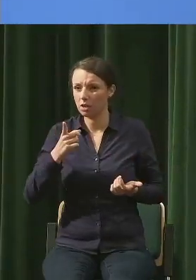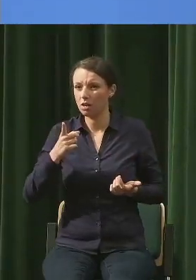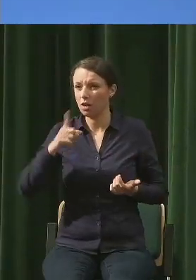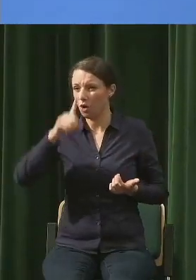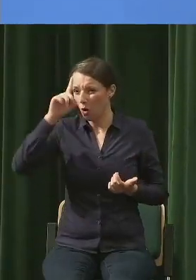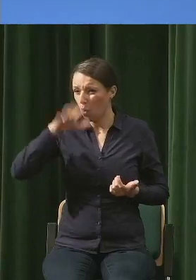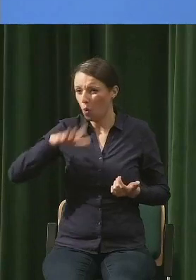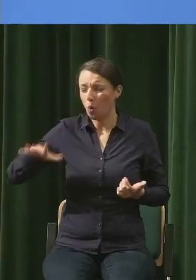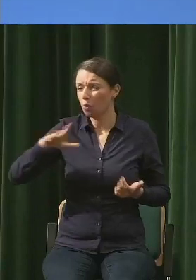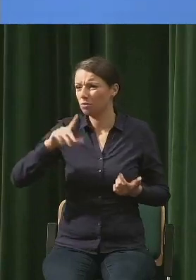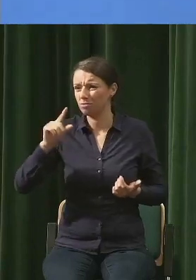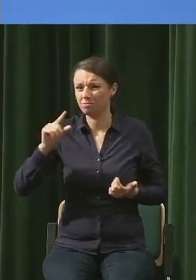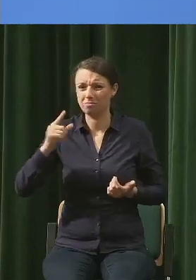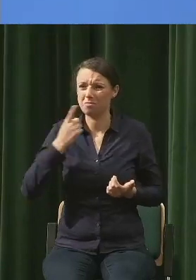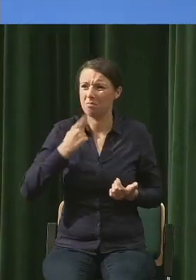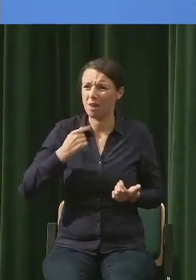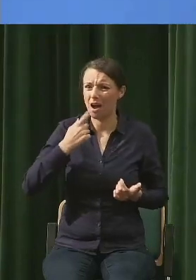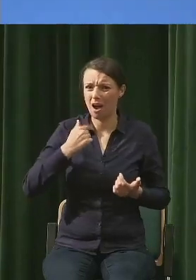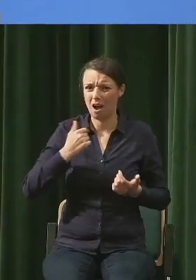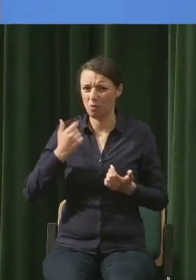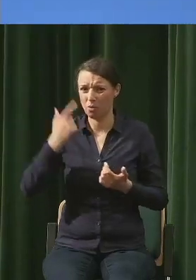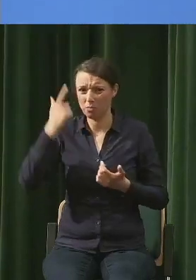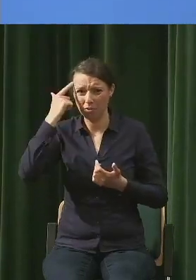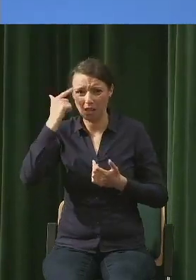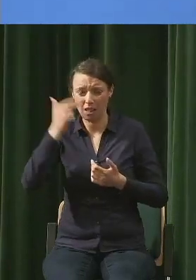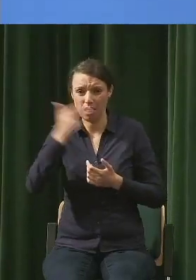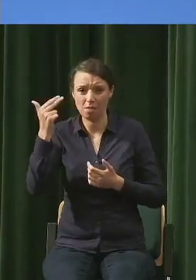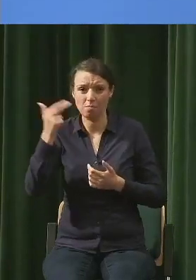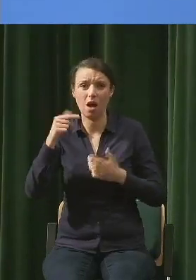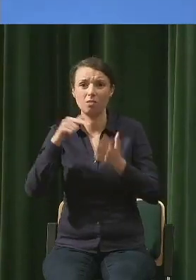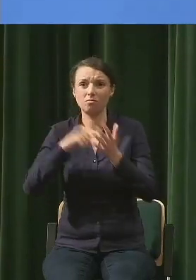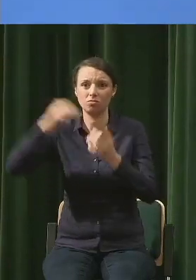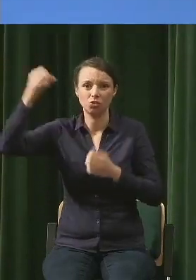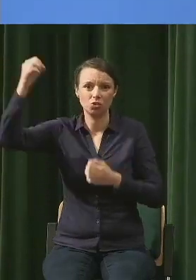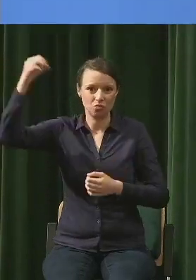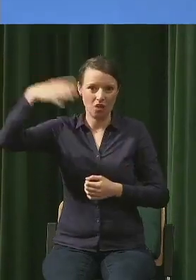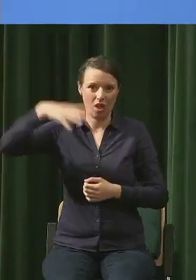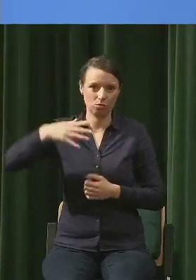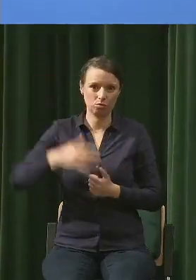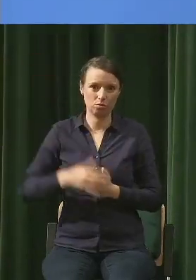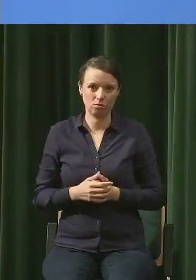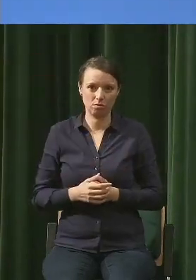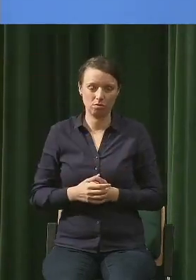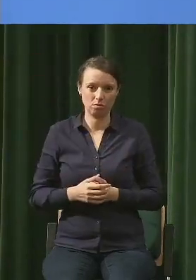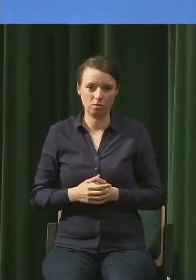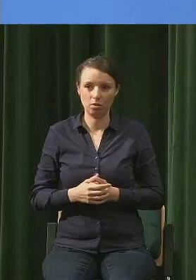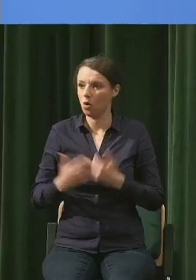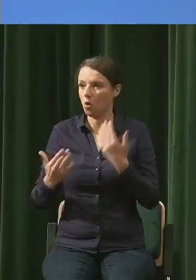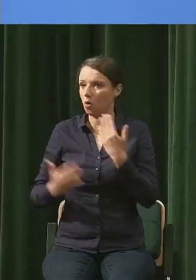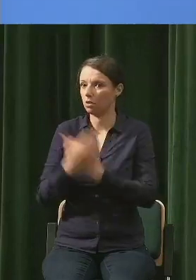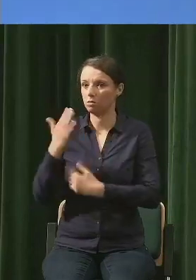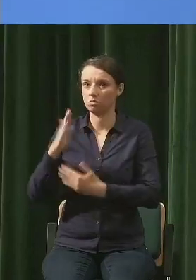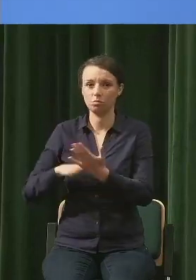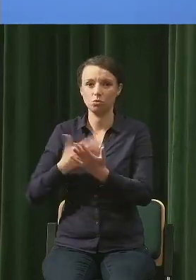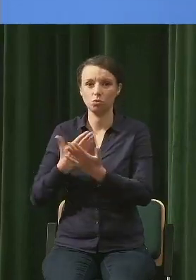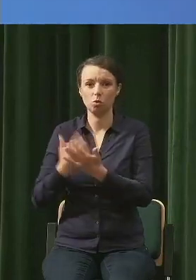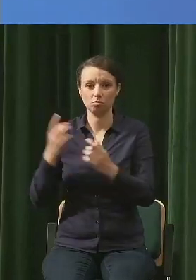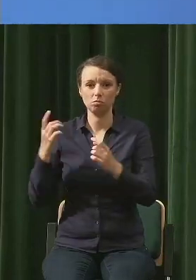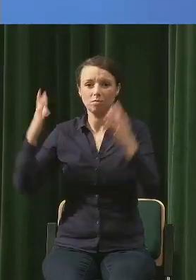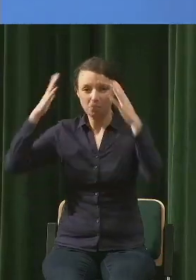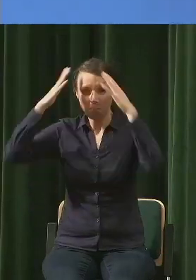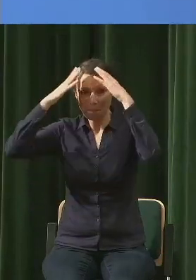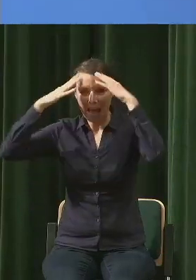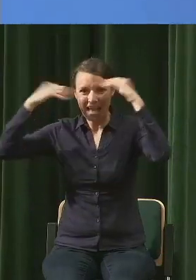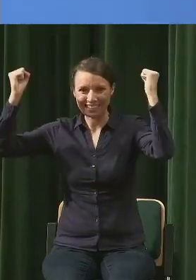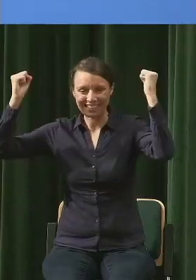niewinnym, jest światło, a okazuje się, że w Meksyku, gdzie generalnie w tym